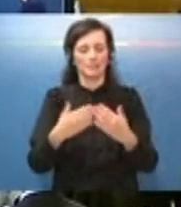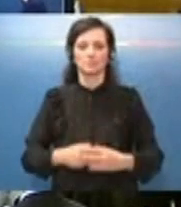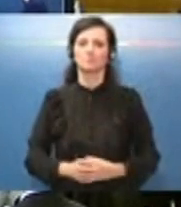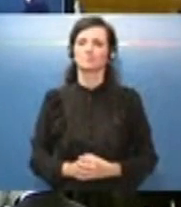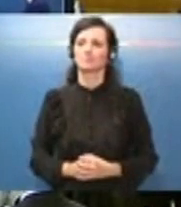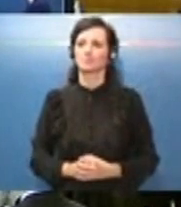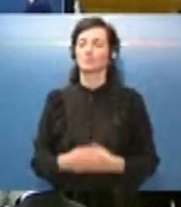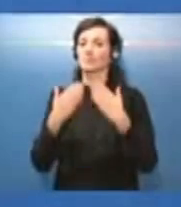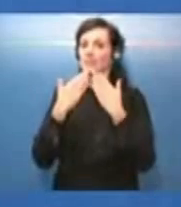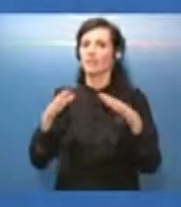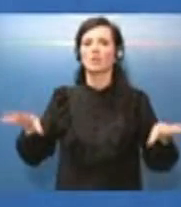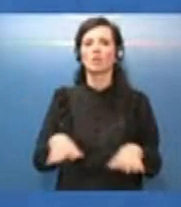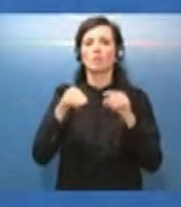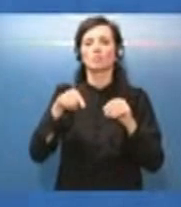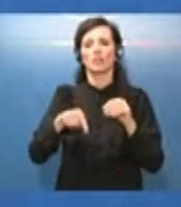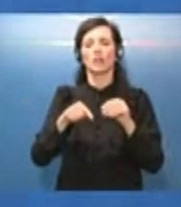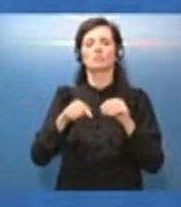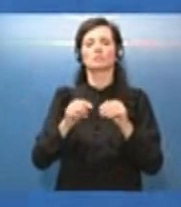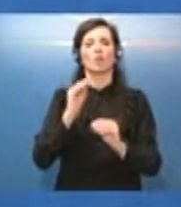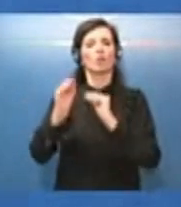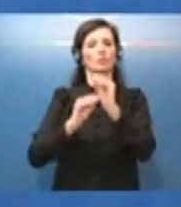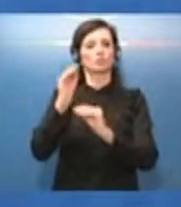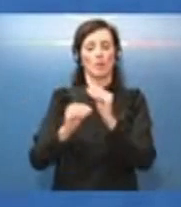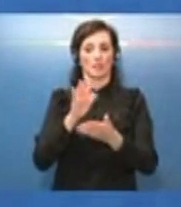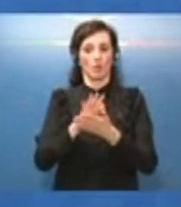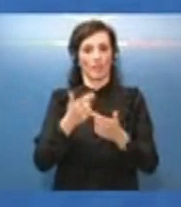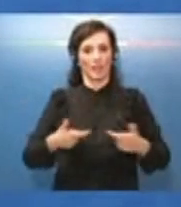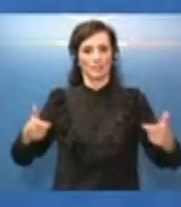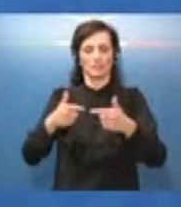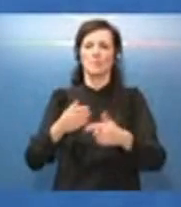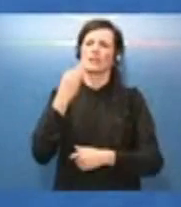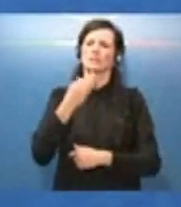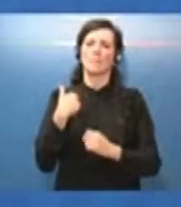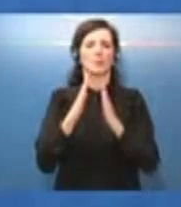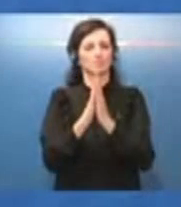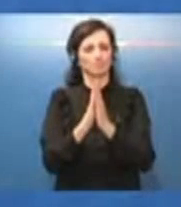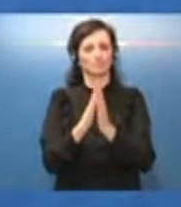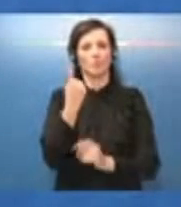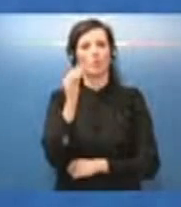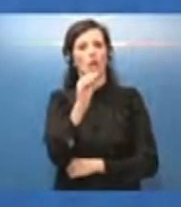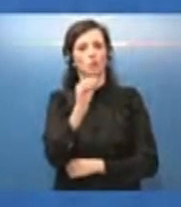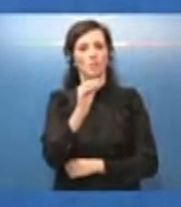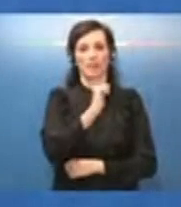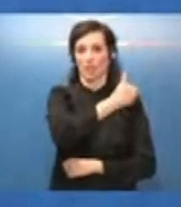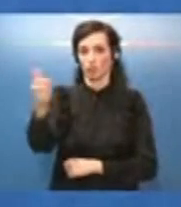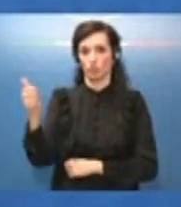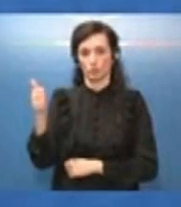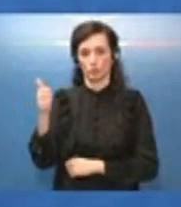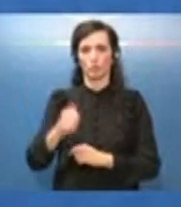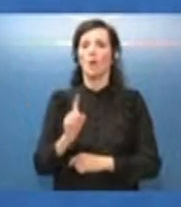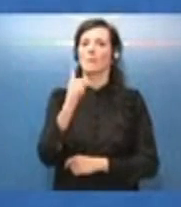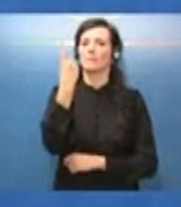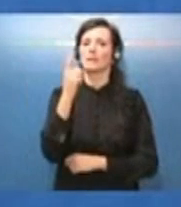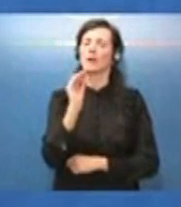Grazie, passiamo ora alla parte interattiva della conferenza stampa, sempre con la preghiera di formulare una domanda a ciascuno. La prima